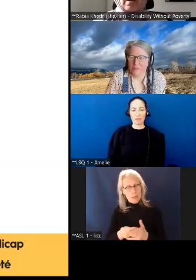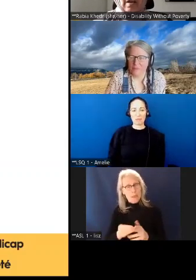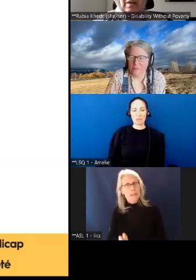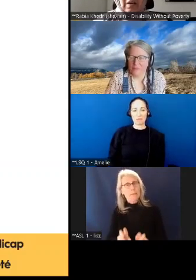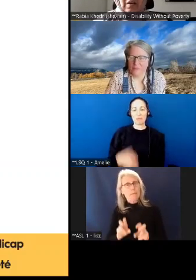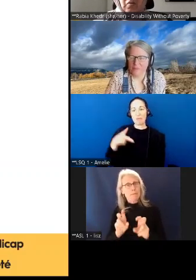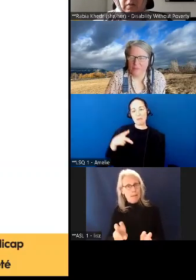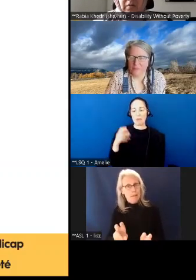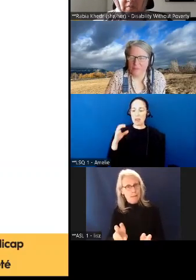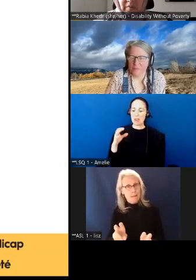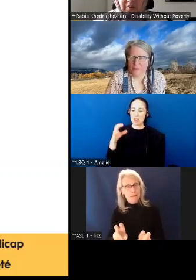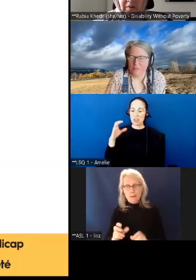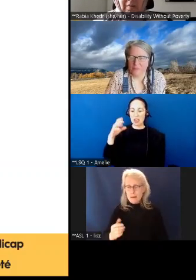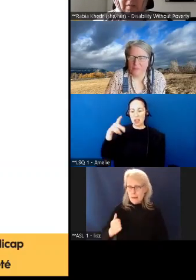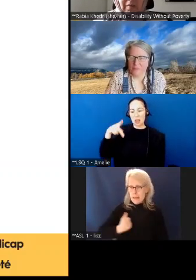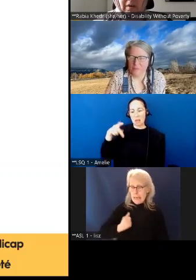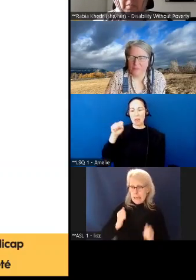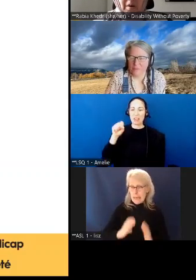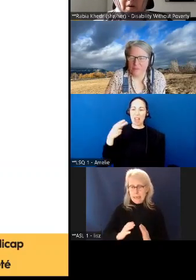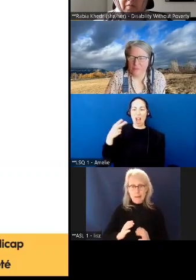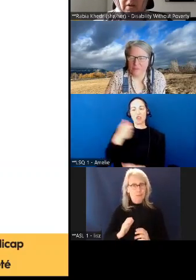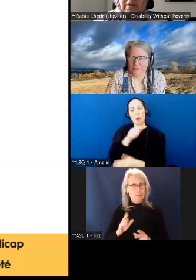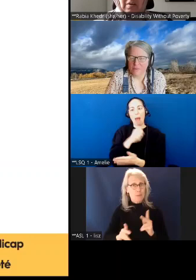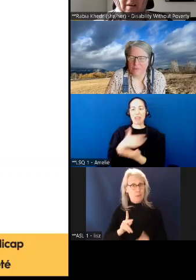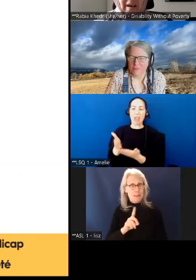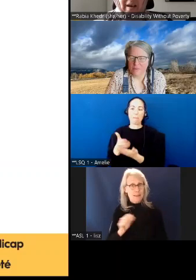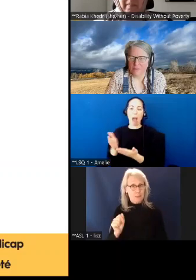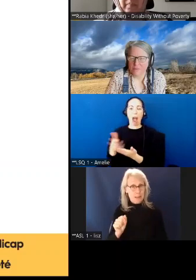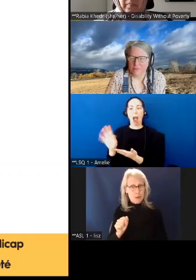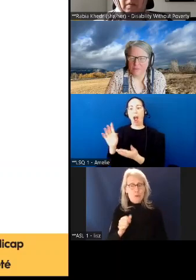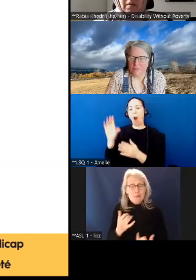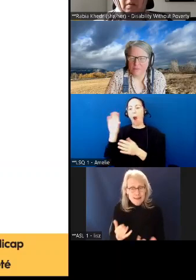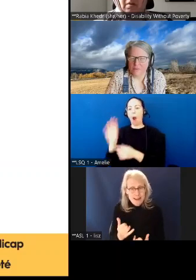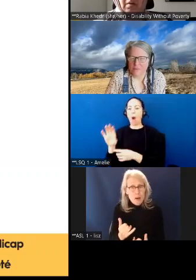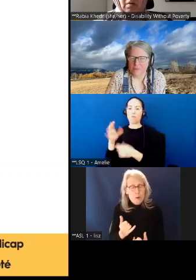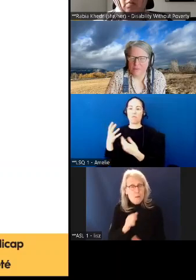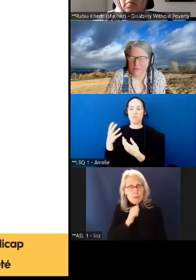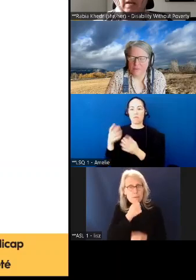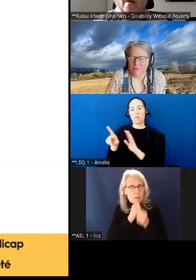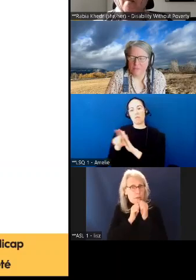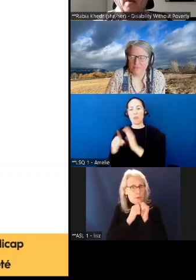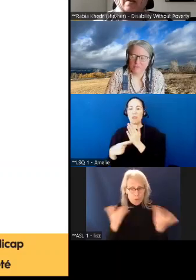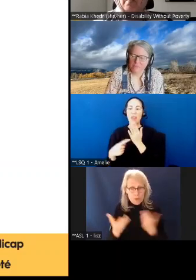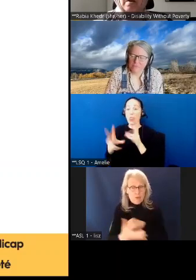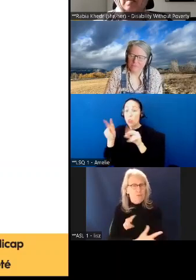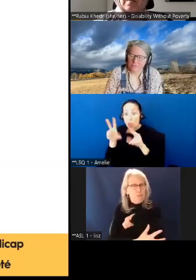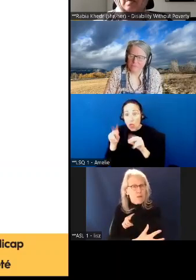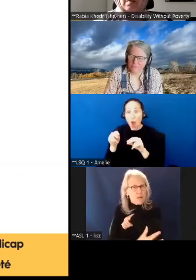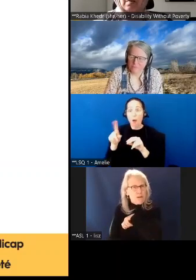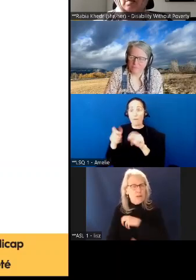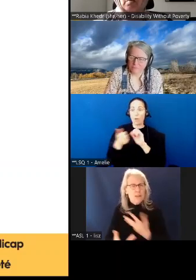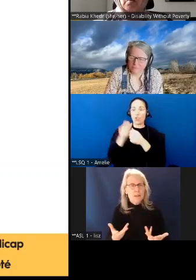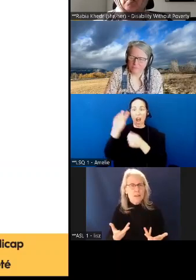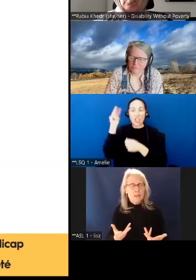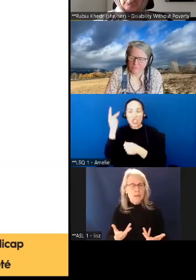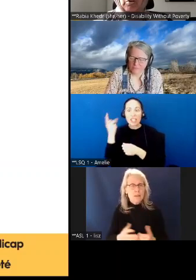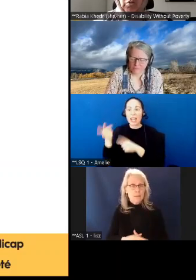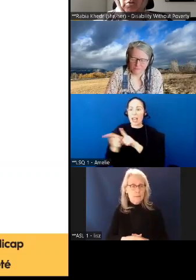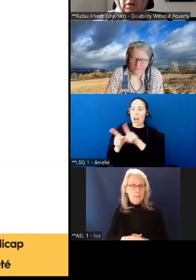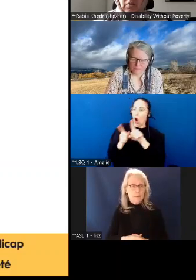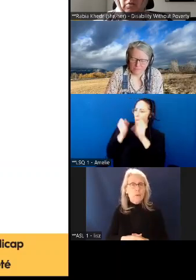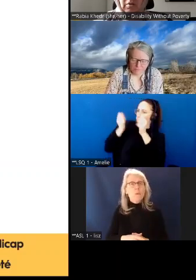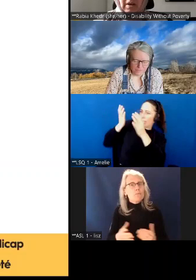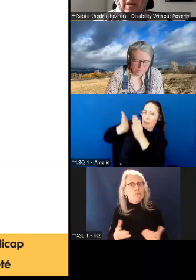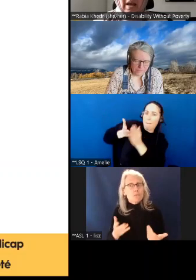dépense dans le budget, mais un investissement dans le futur des gens qui vivent en situation de handicap au Canada aujourd